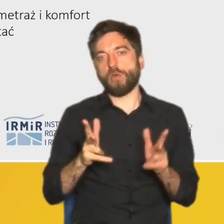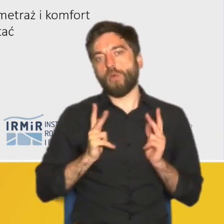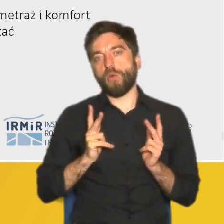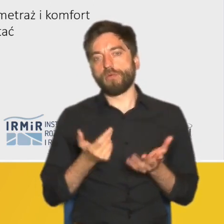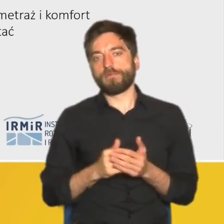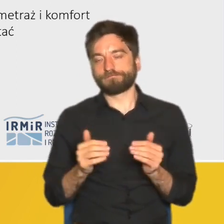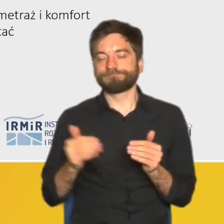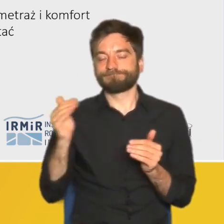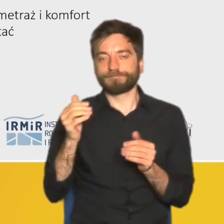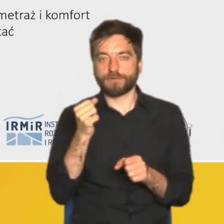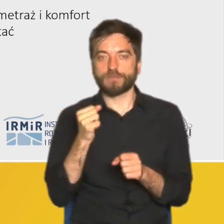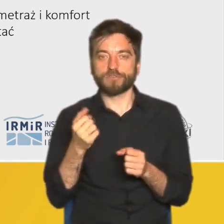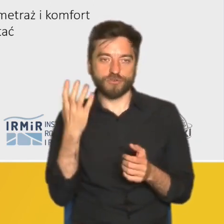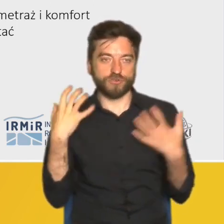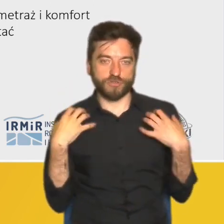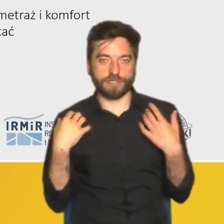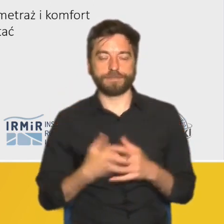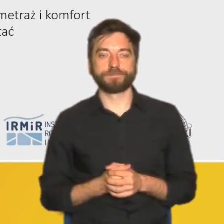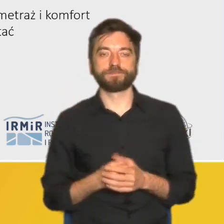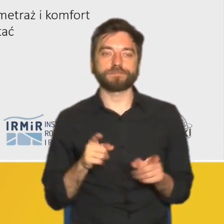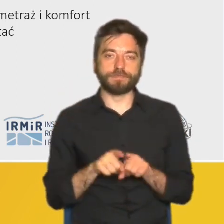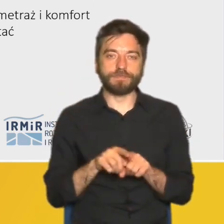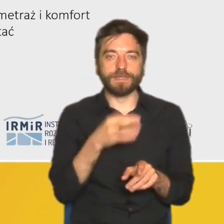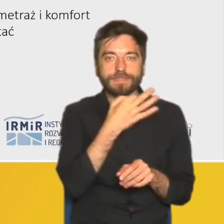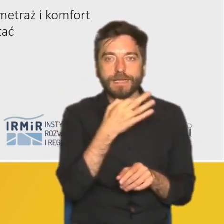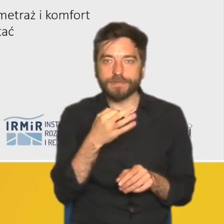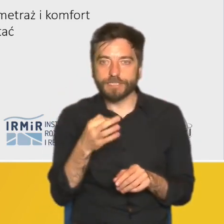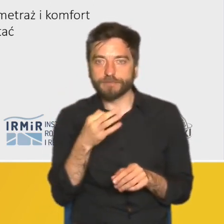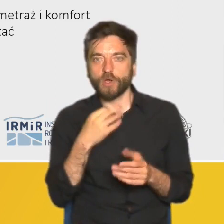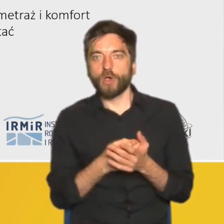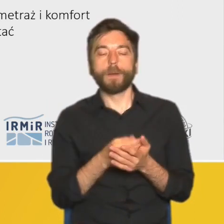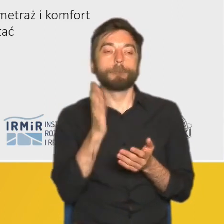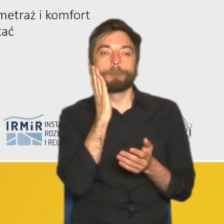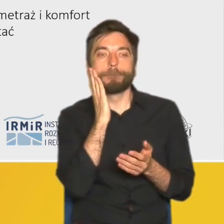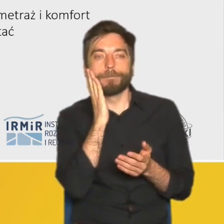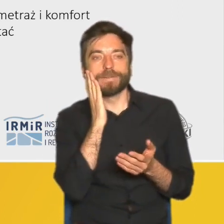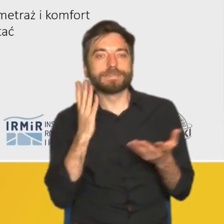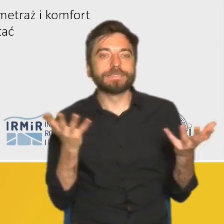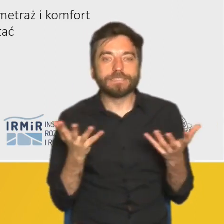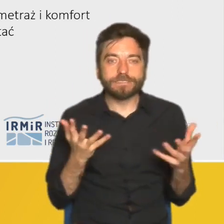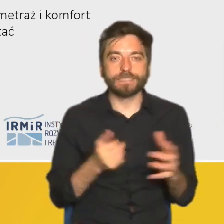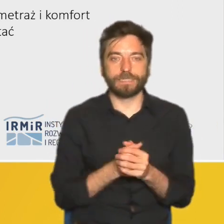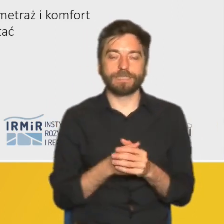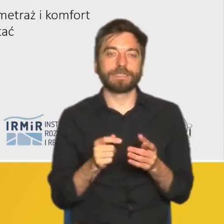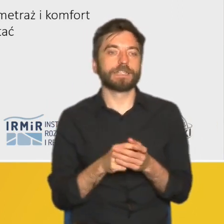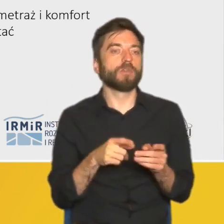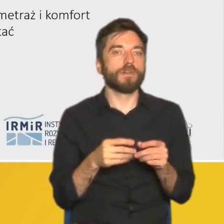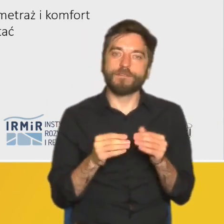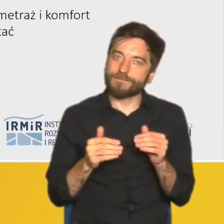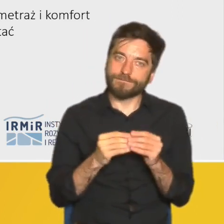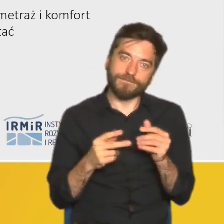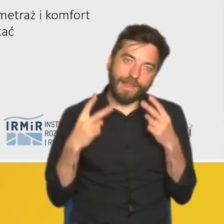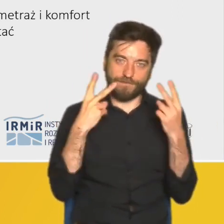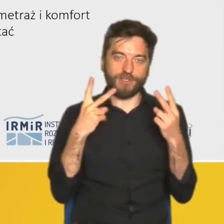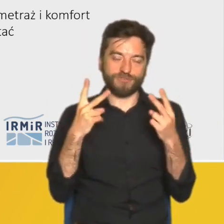zadaliśmy też serię pytań o preferencje dotyczące miejsca zamieszkania i nieruchomości. Cechy samej nieruchomości zawsze zdecydowanie górują nad